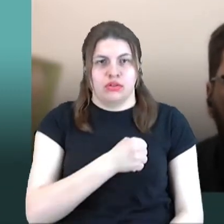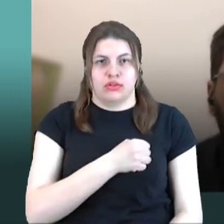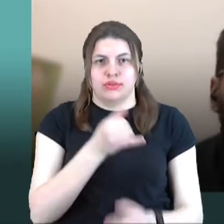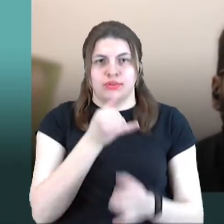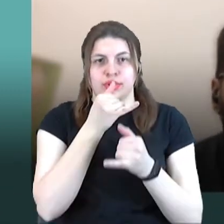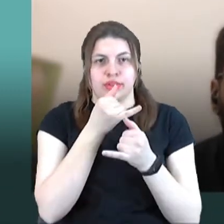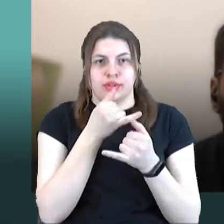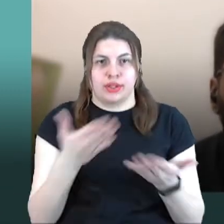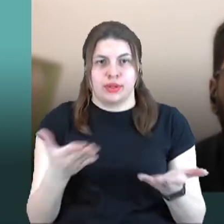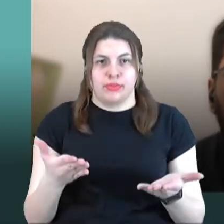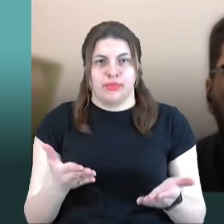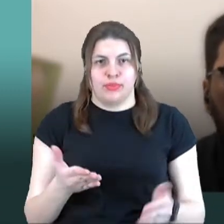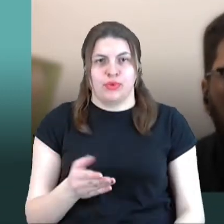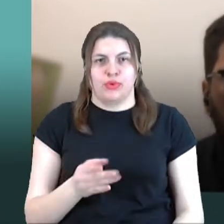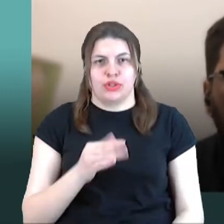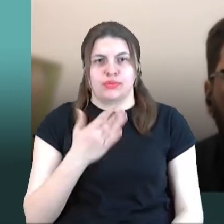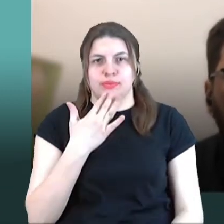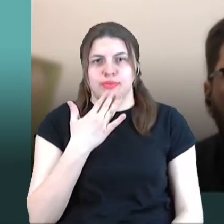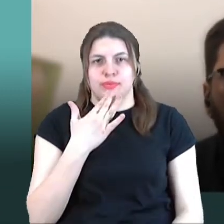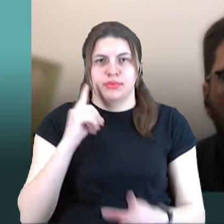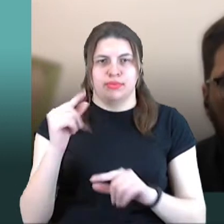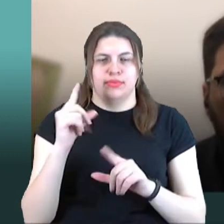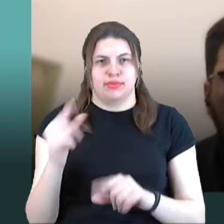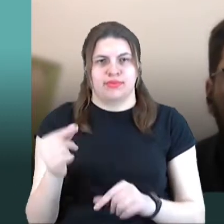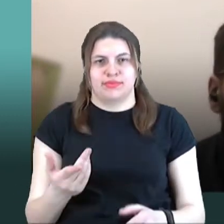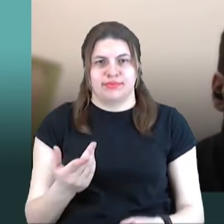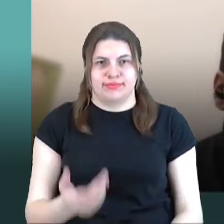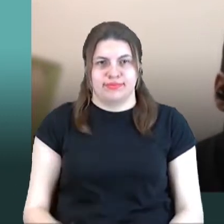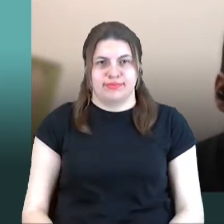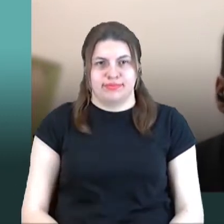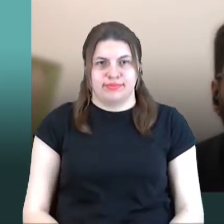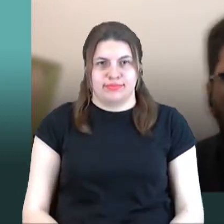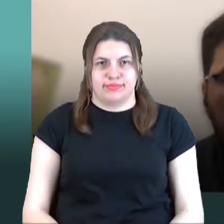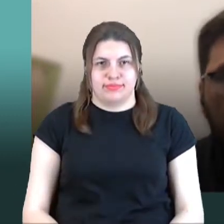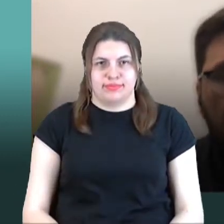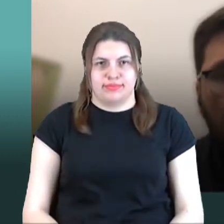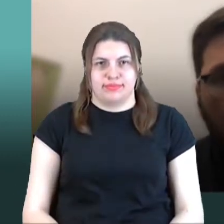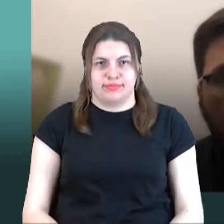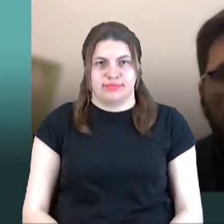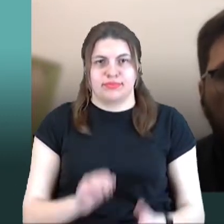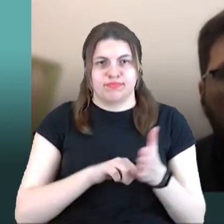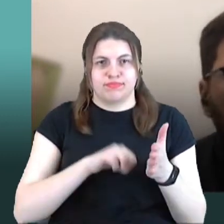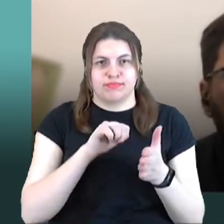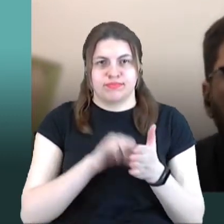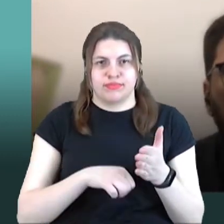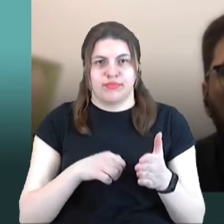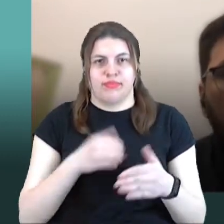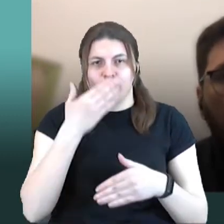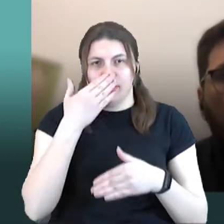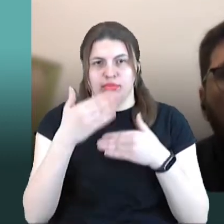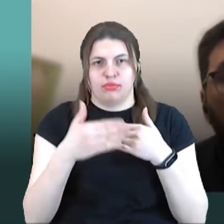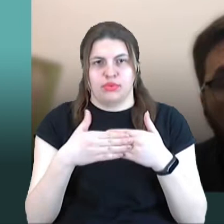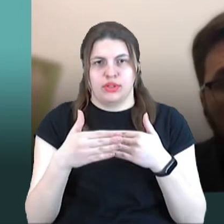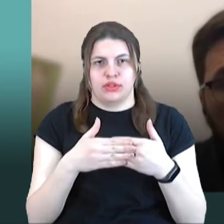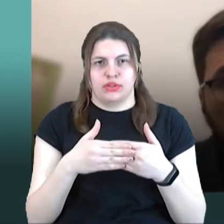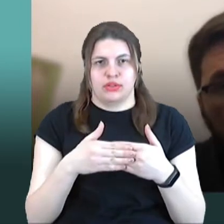причин перетворитися в сучасні повноцінні пасажирські вузли через близькість до безпосередньої